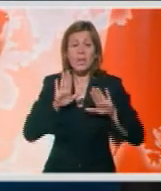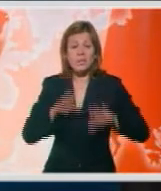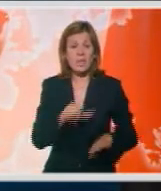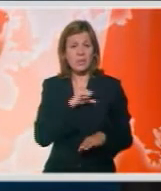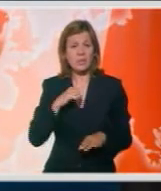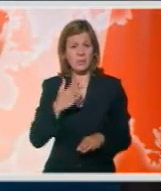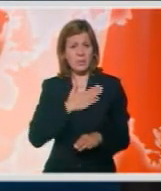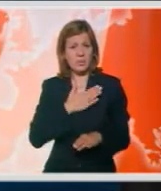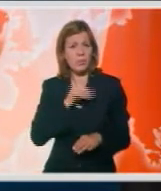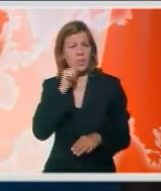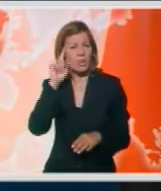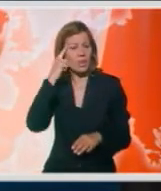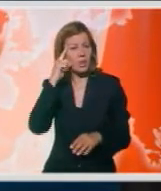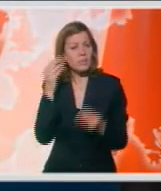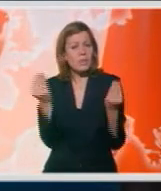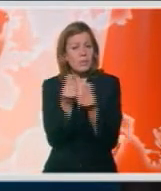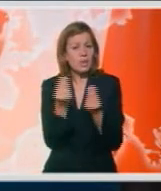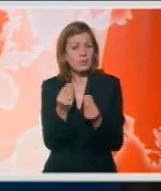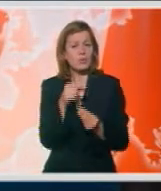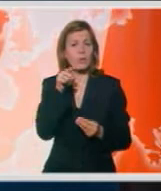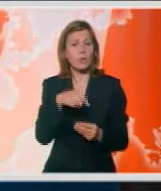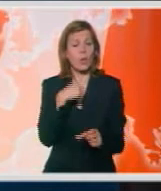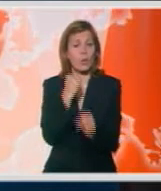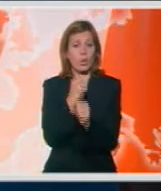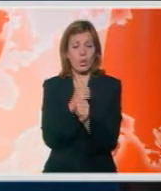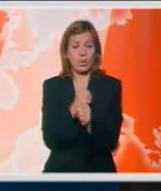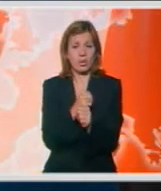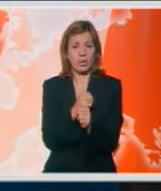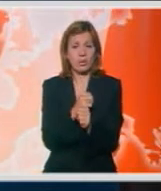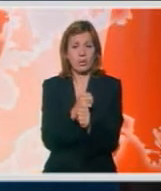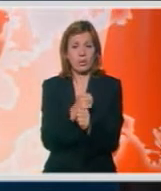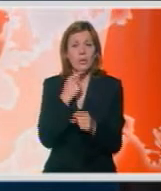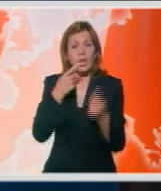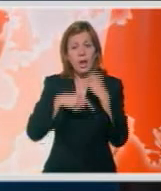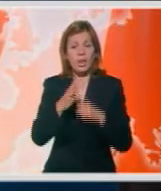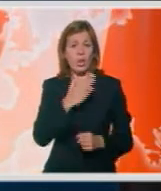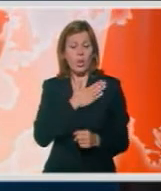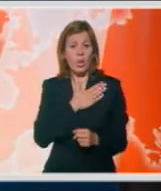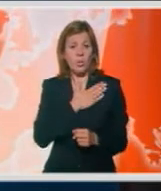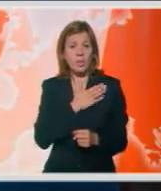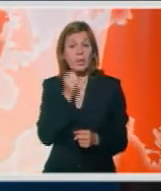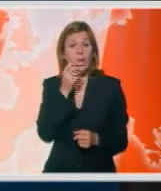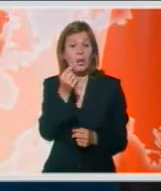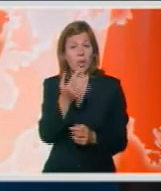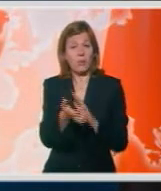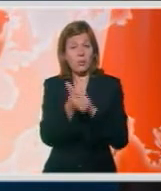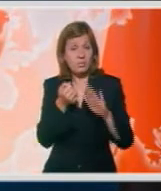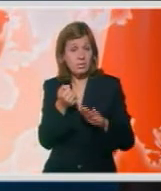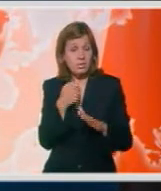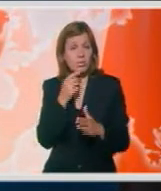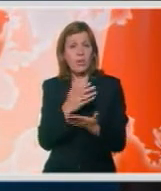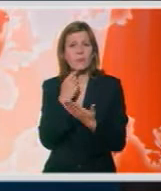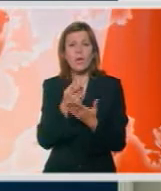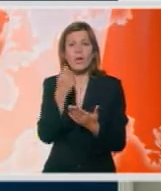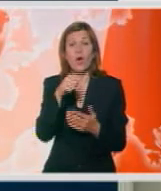sobom i razmišljam zašto to radim, ali opet prvi novac koji se dobi da se u kockar neću, eto samo